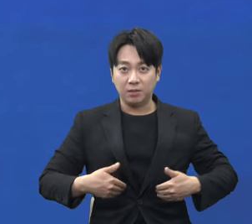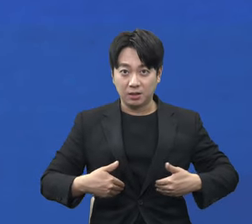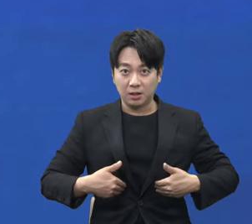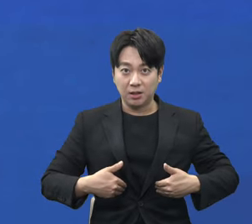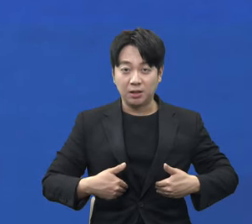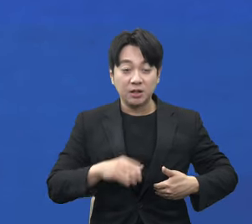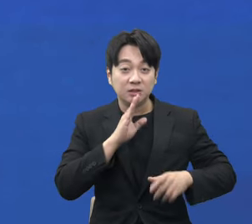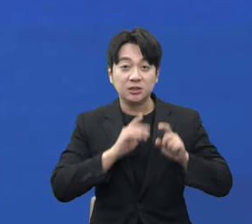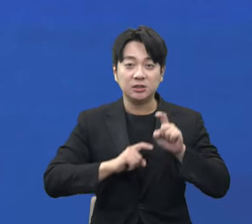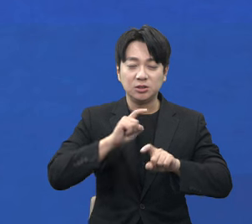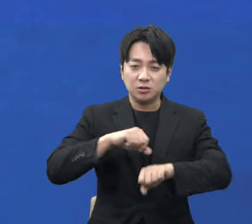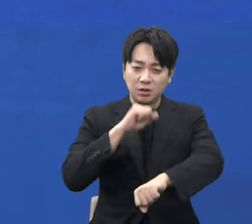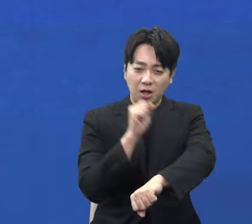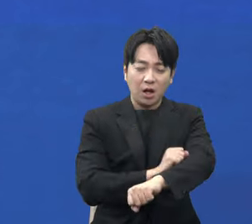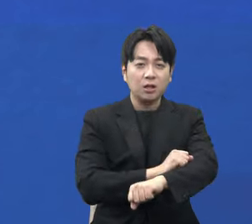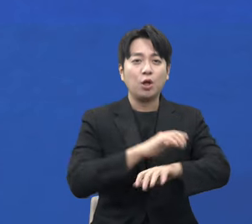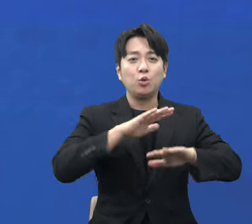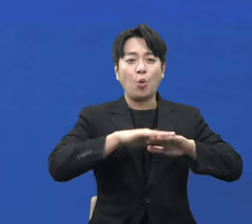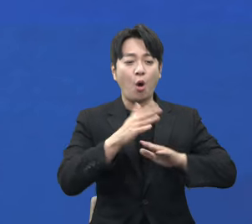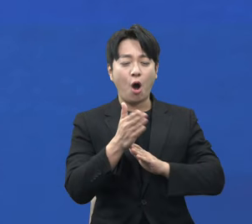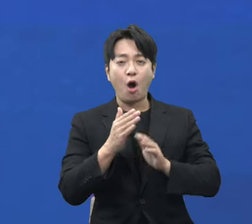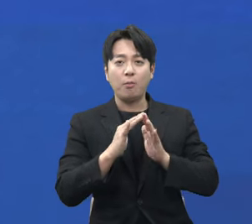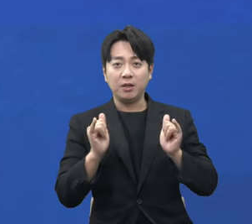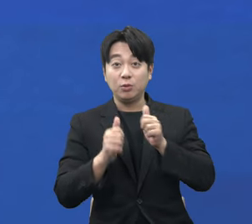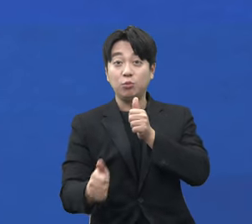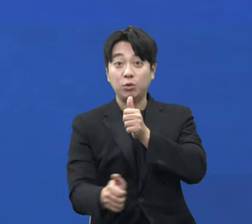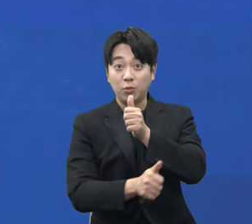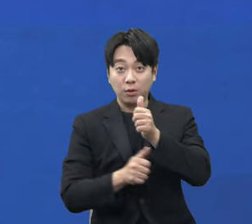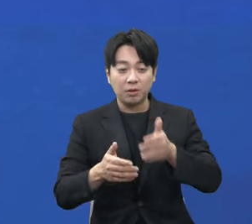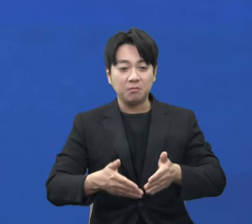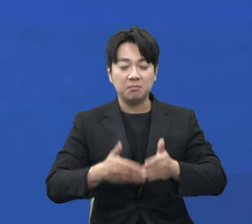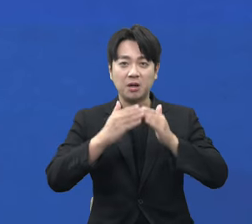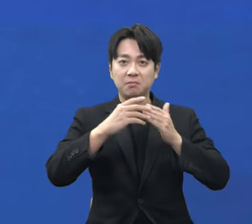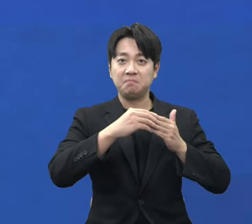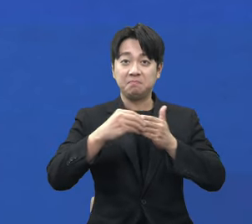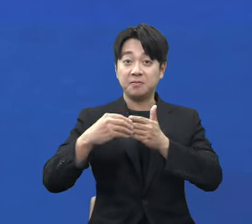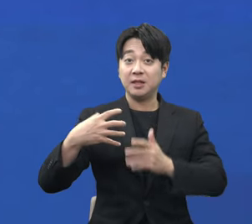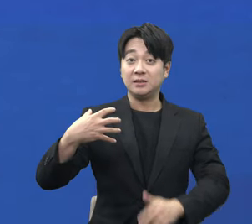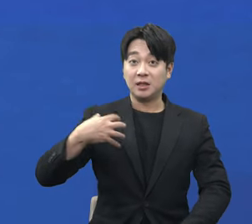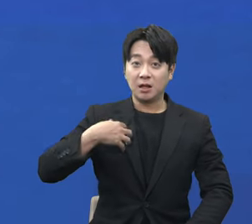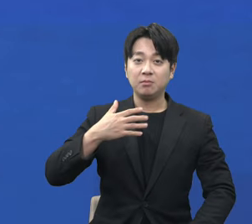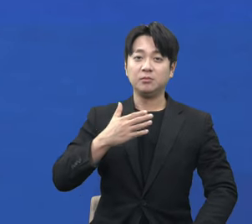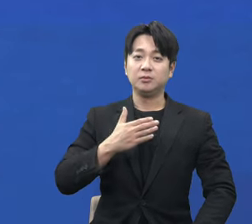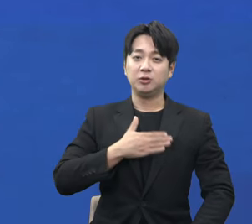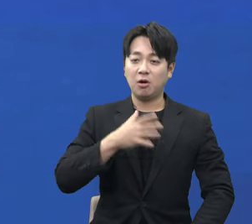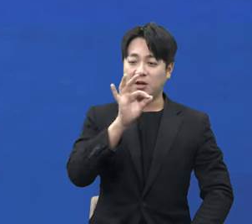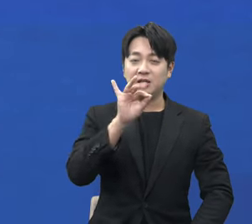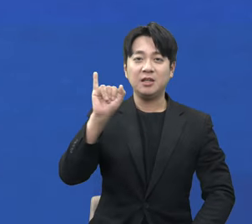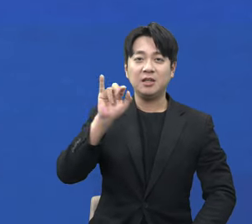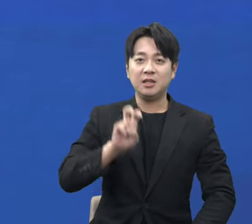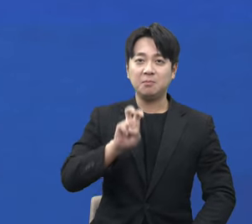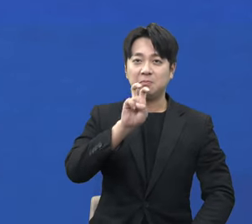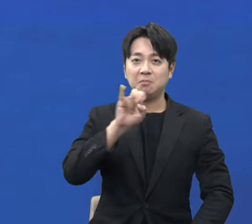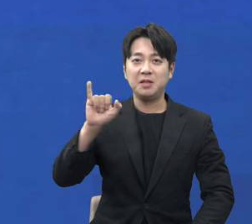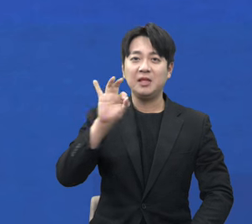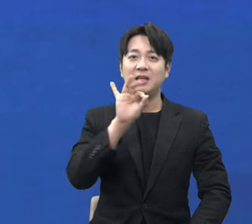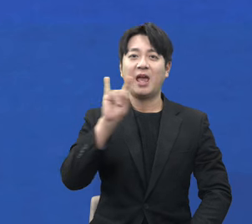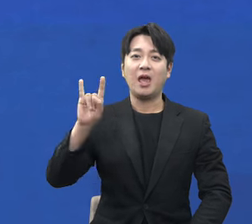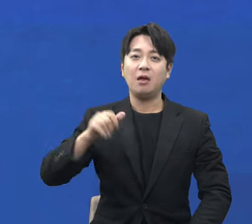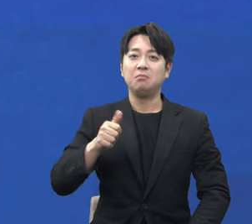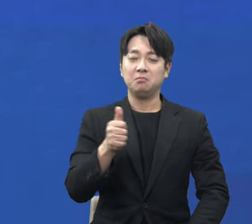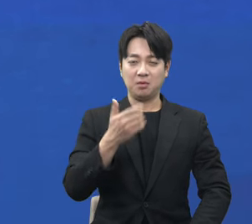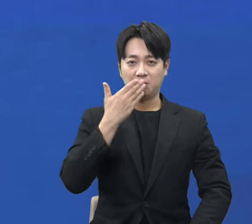농어민위원회 바로 그런 농어민위원회를 만들 사람 바로 저 기호 2번 임미혜입니다. 저